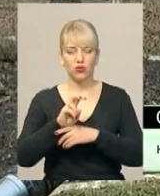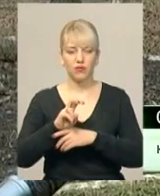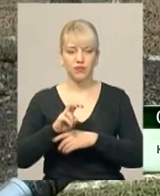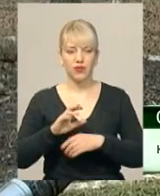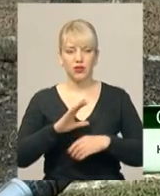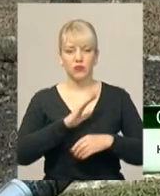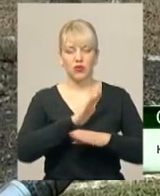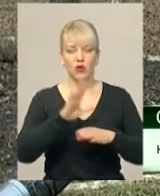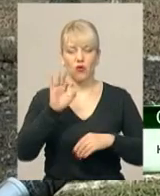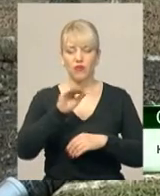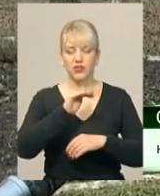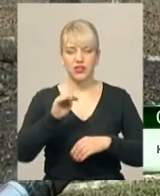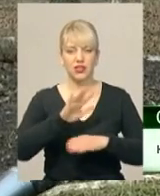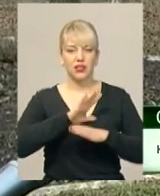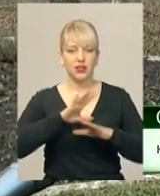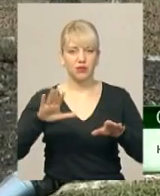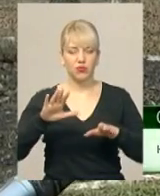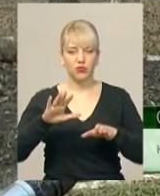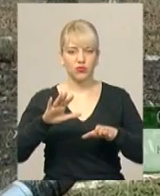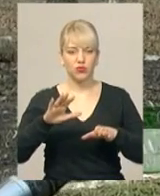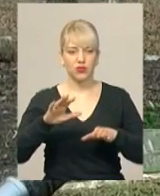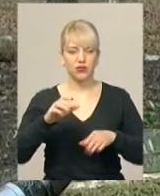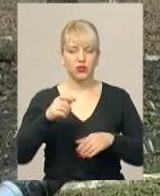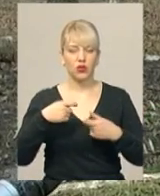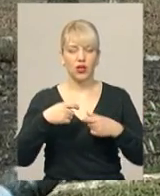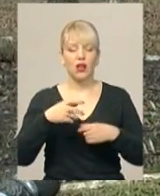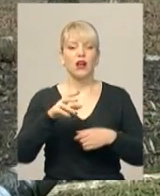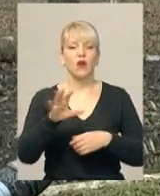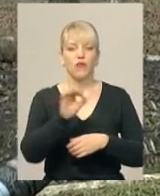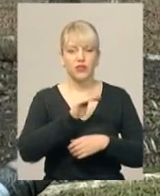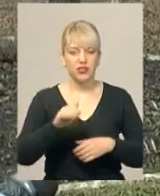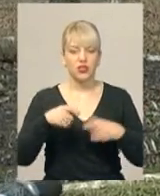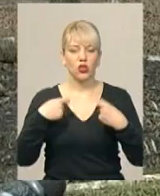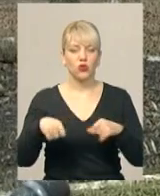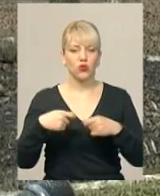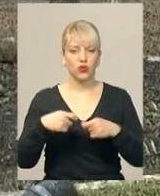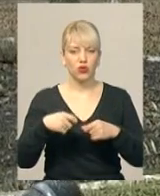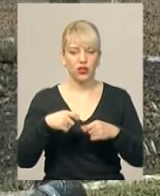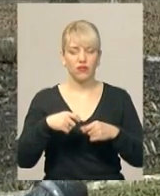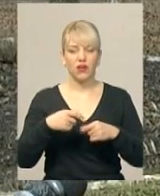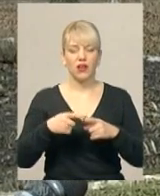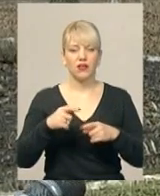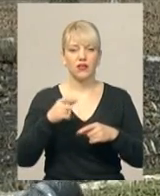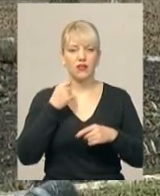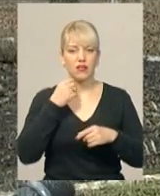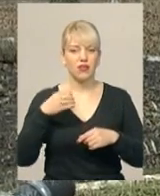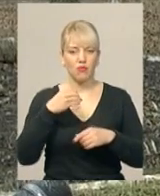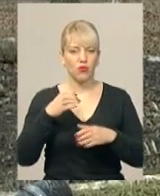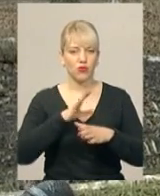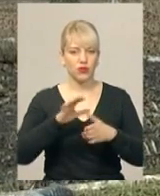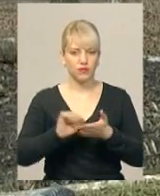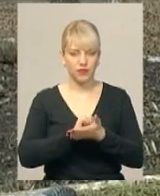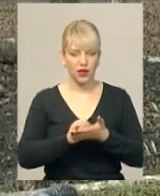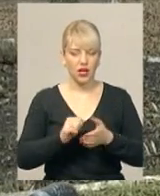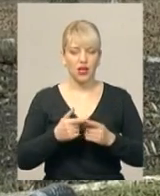неофіційно. Була торгівля, алкогольними напоями. Але на сьогоднішній день всі документи були зараз приведені.